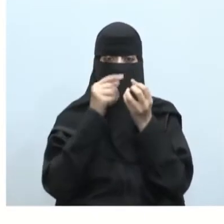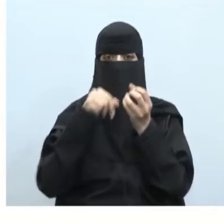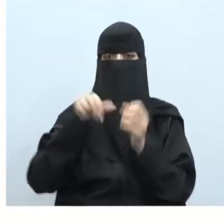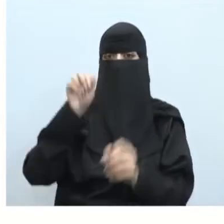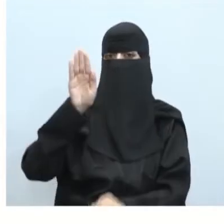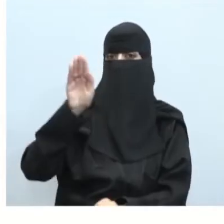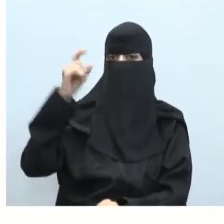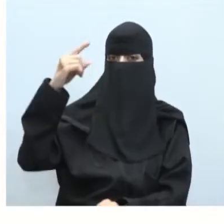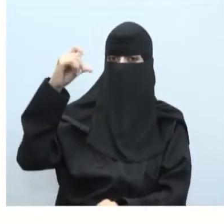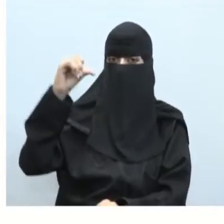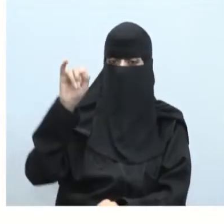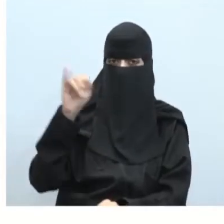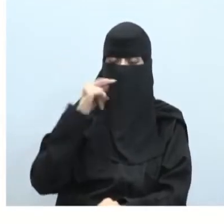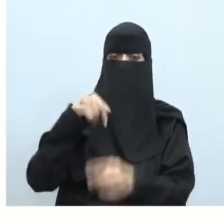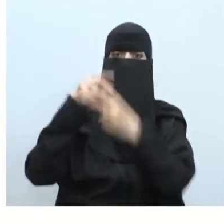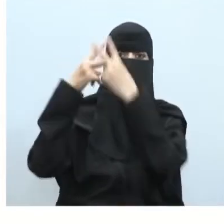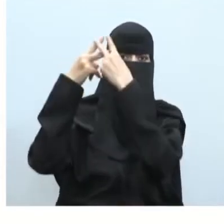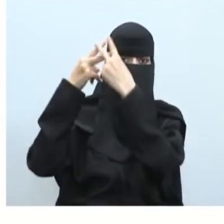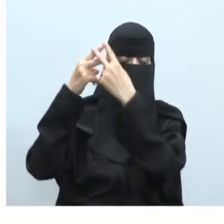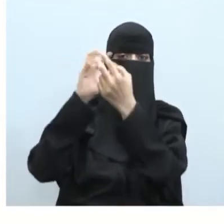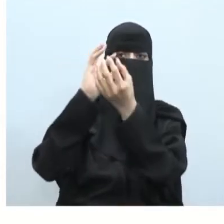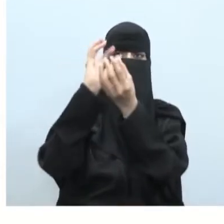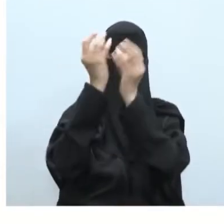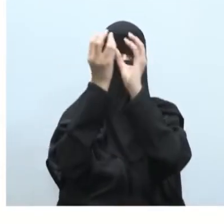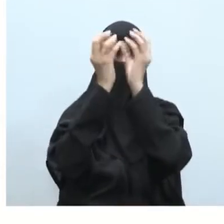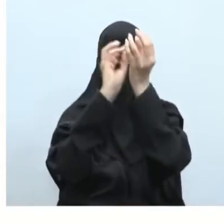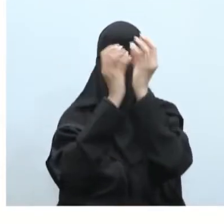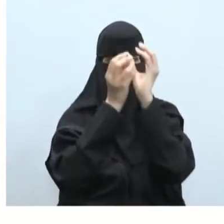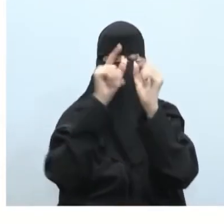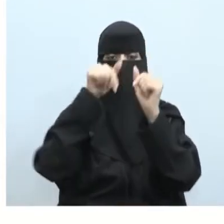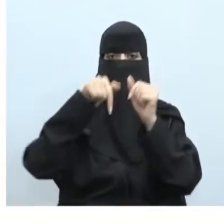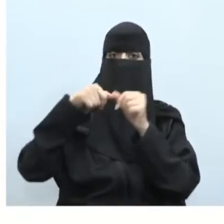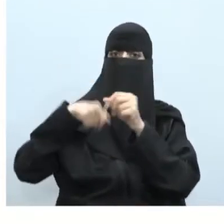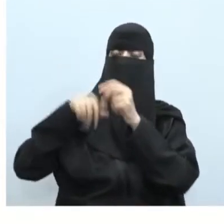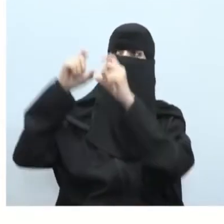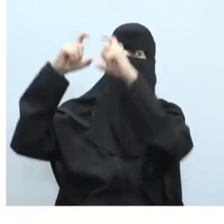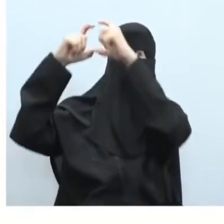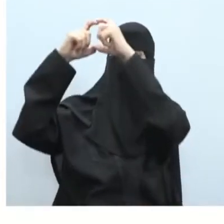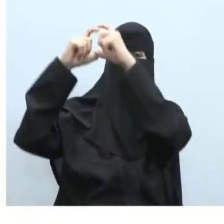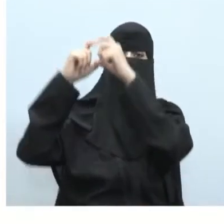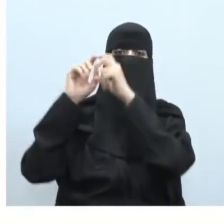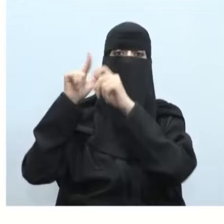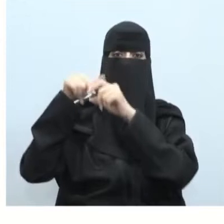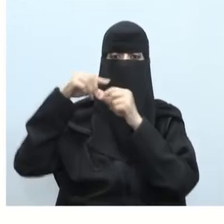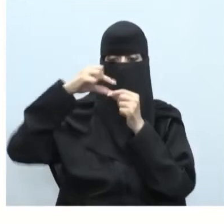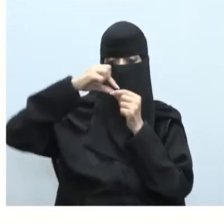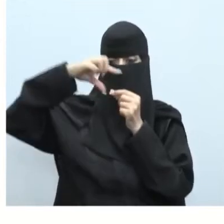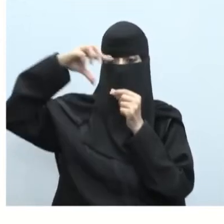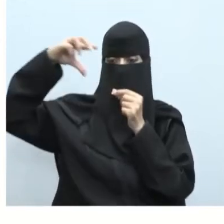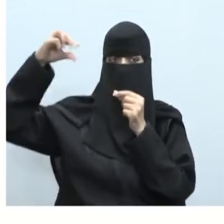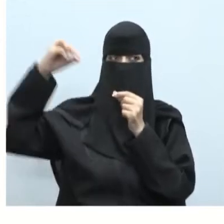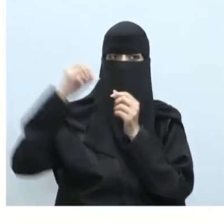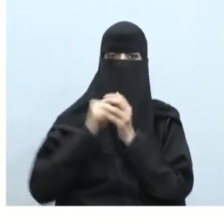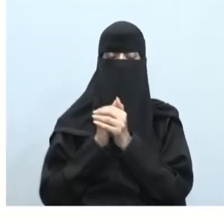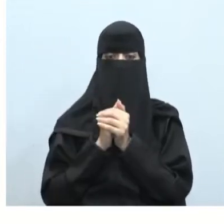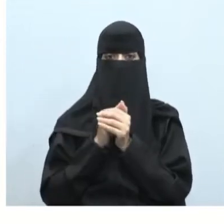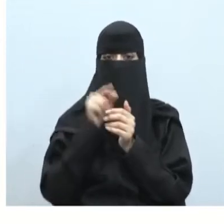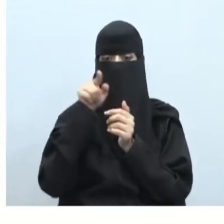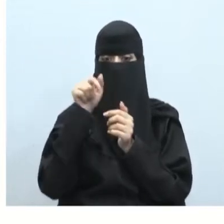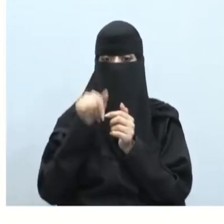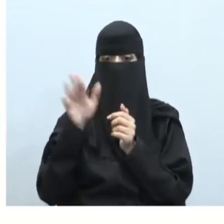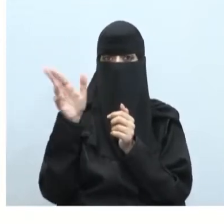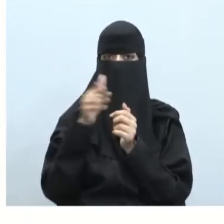ونجوم وكواكب وأقمار ومذنبات هذه